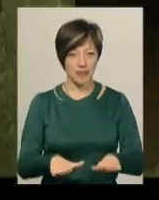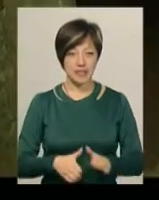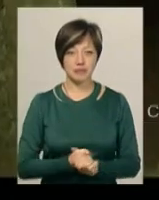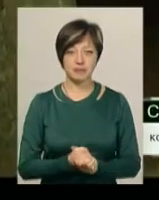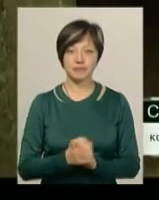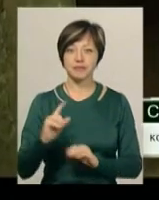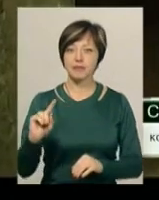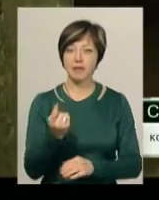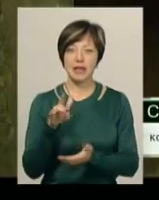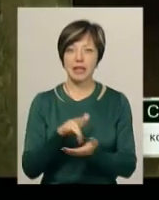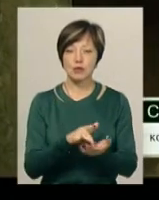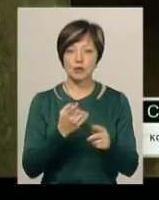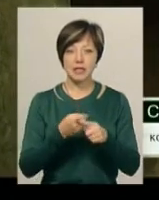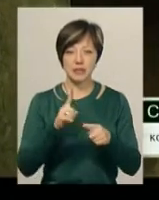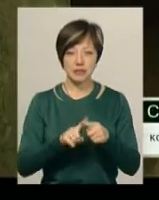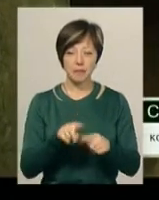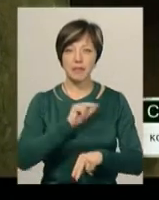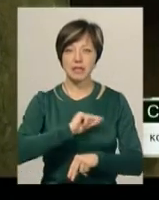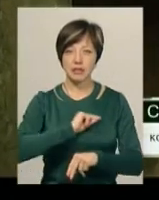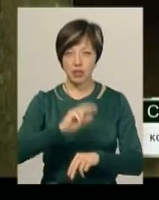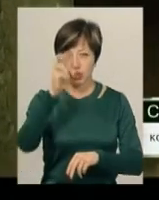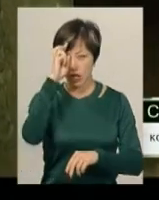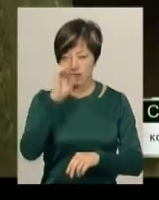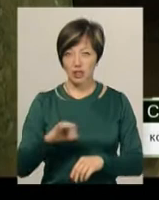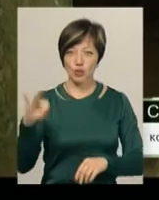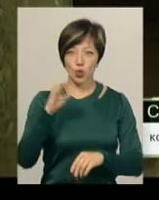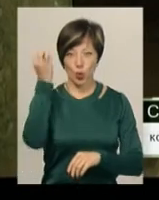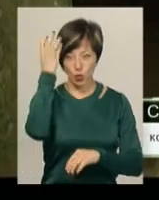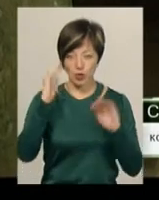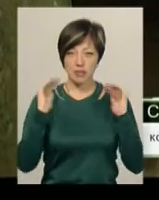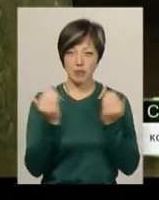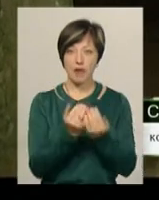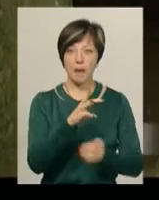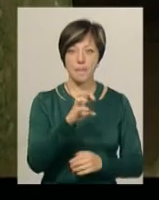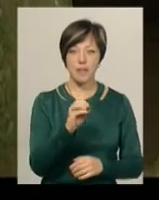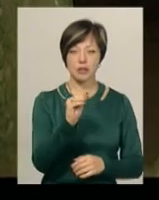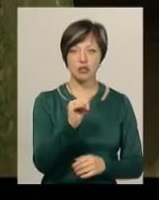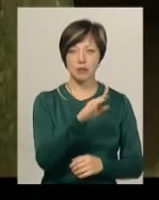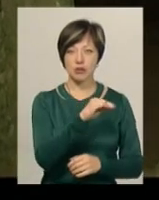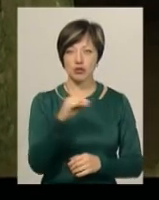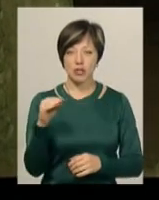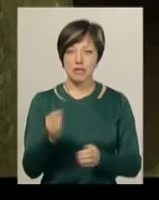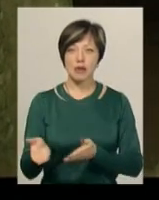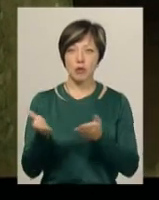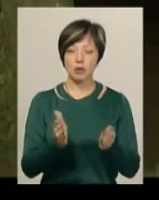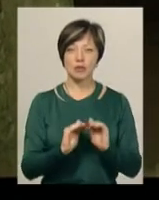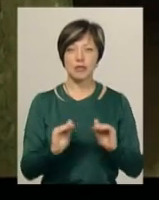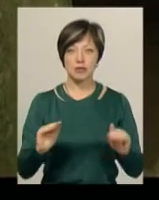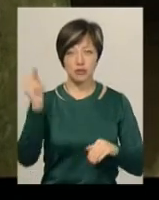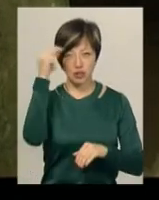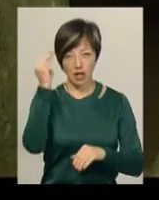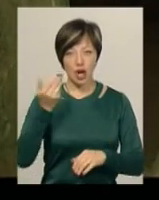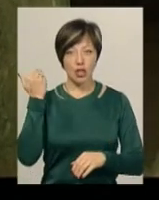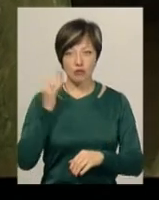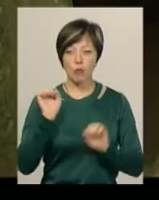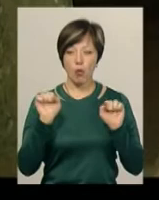Уперше на екскурсії цим підземеллям працівники Державного історико-культурного заповідника Межибіж запрошують школярів, оскільки раніше